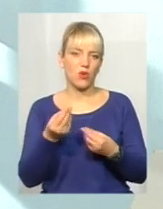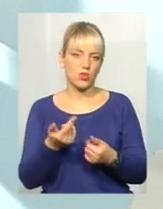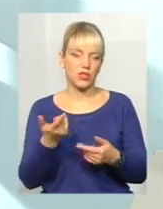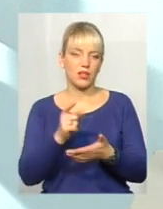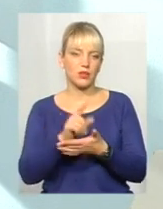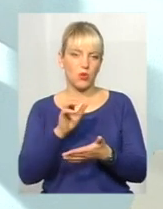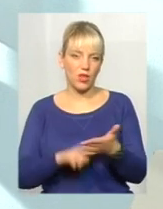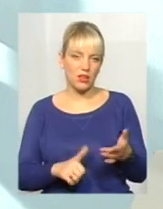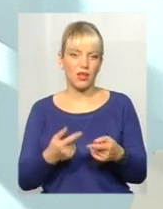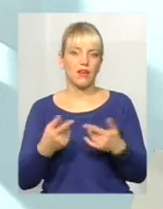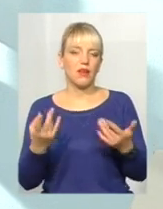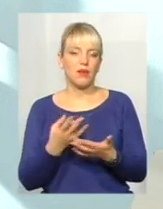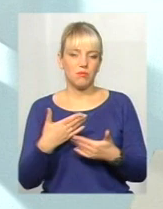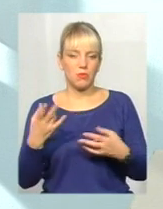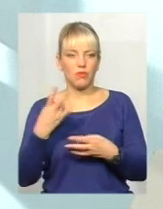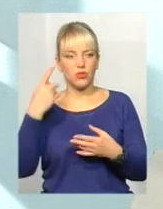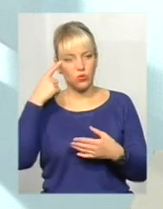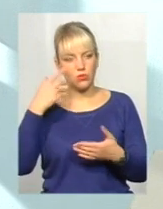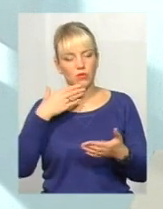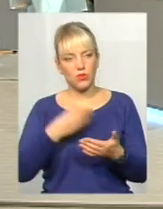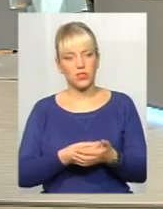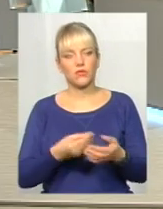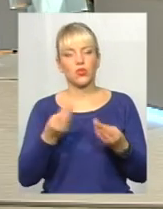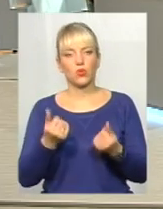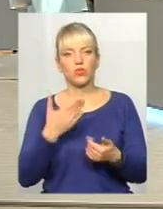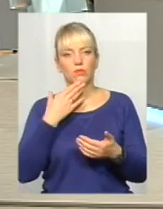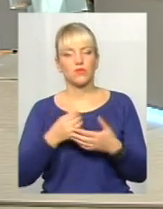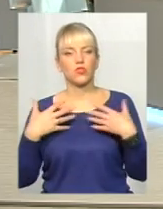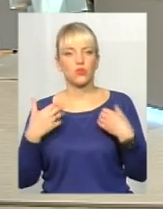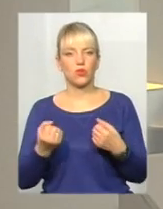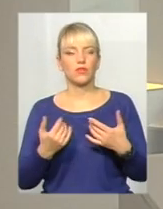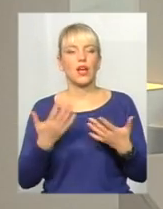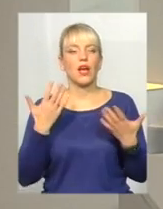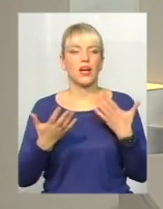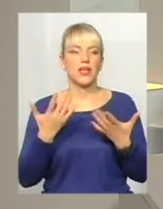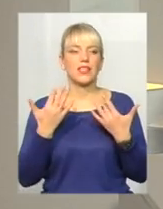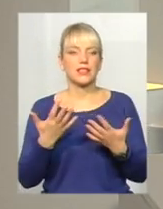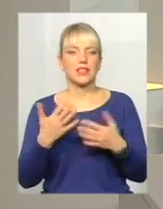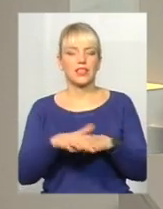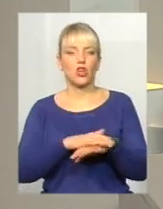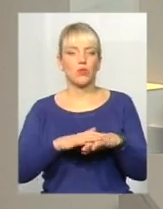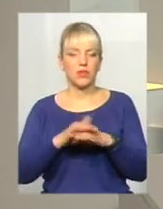Тому ми самі маємо дбати про свої кошти, про своє здоров'я. Наскільки так навскидку взагалі громада зараз готова?